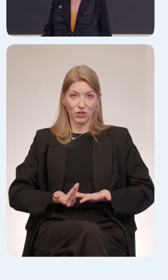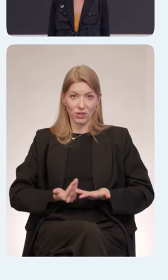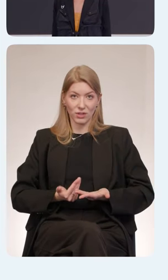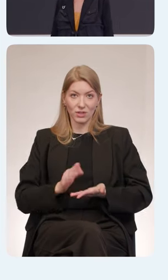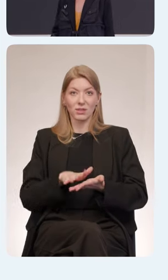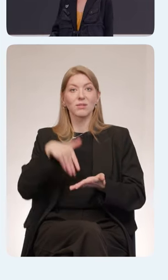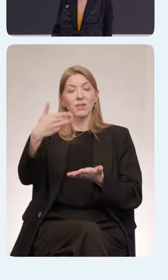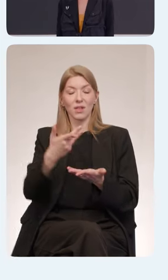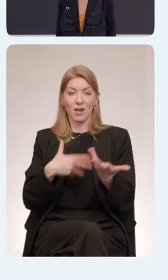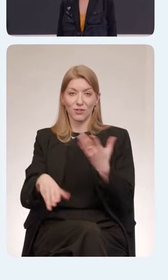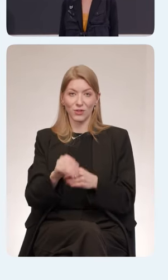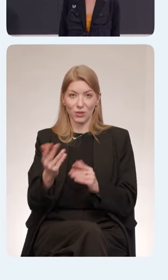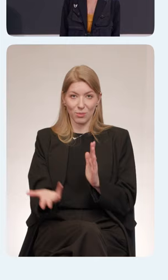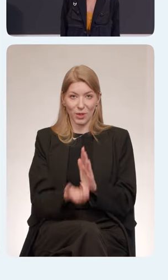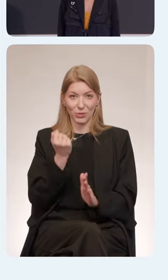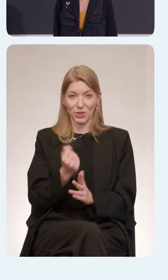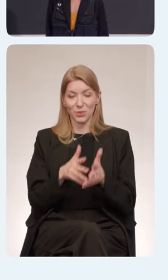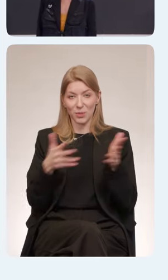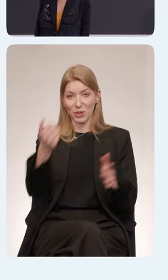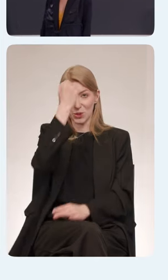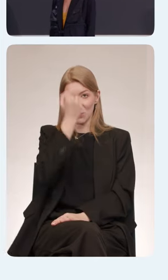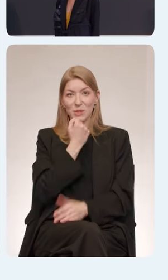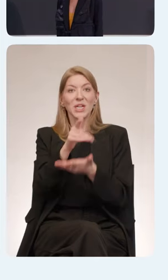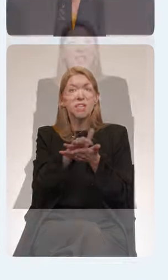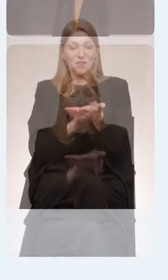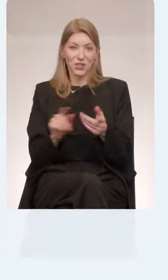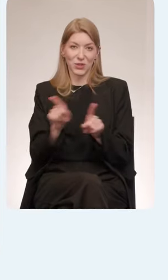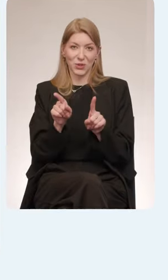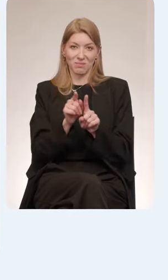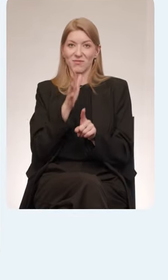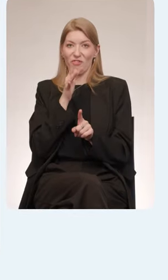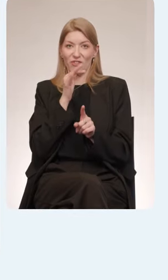все получится. Большое спасибо. Извините, что вышла за тайминг.